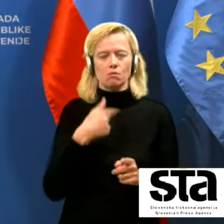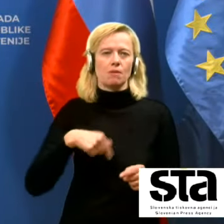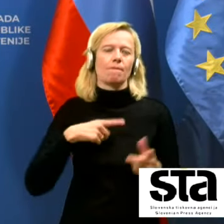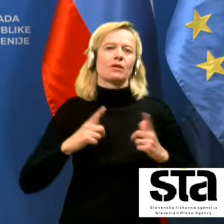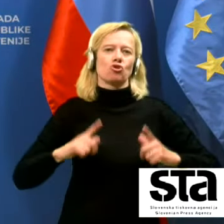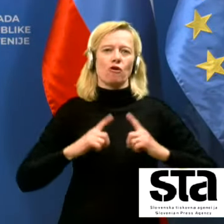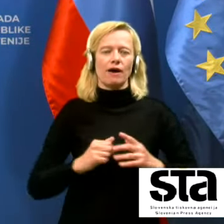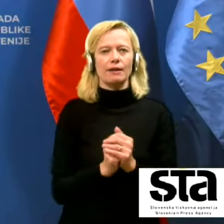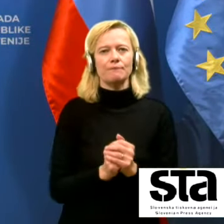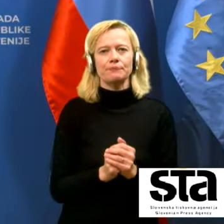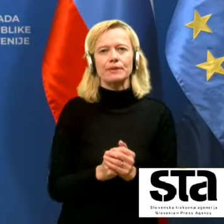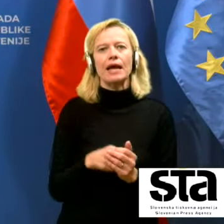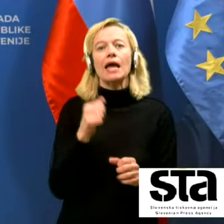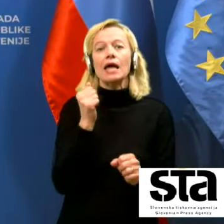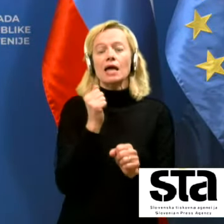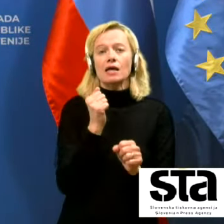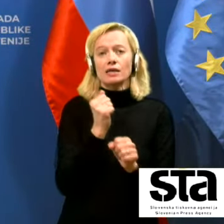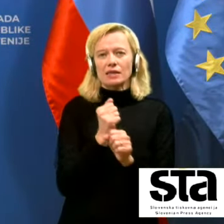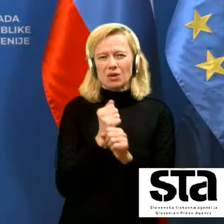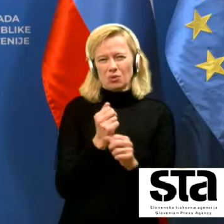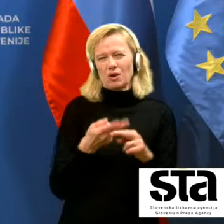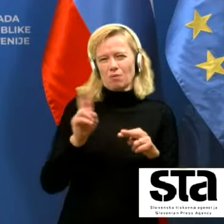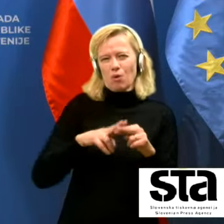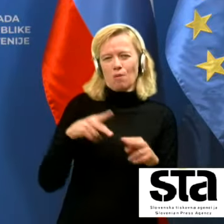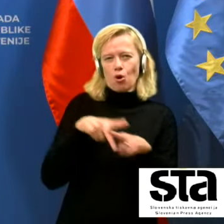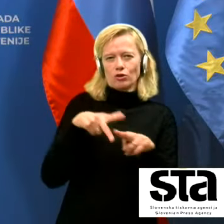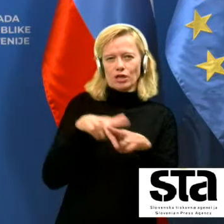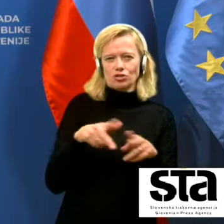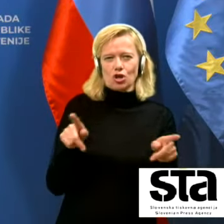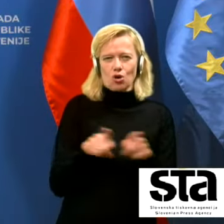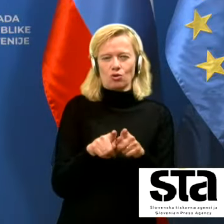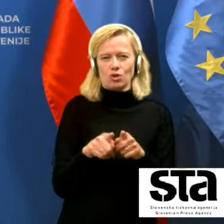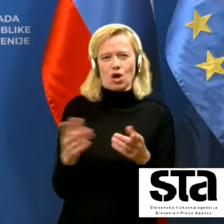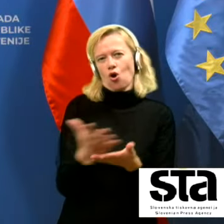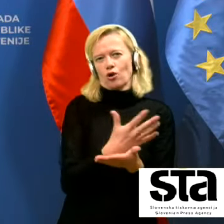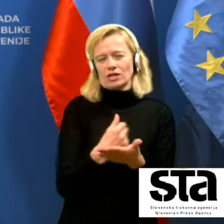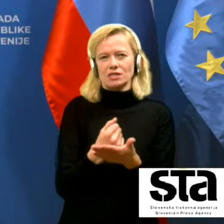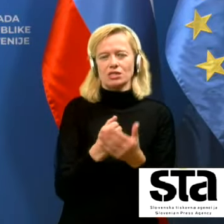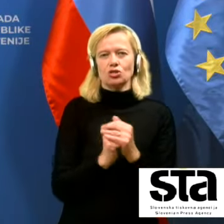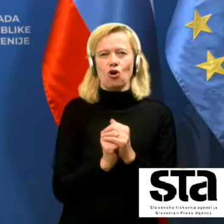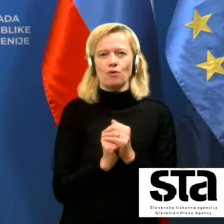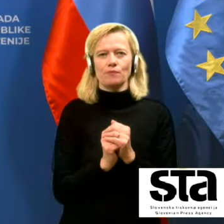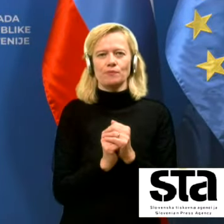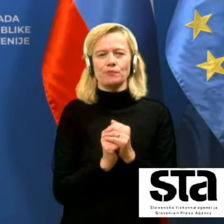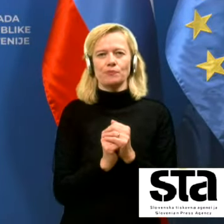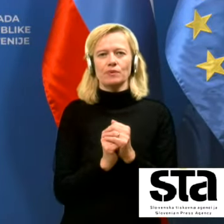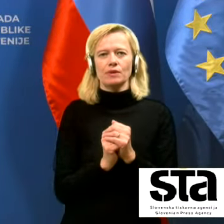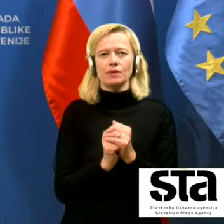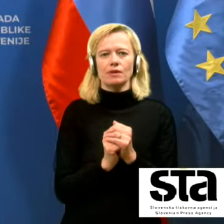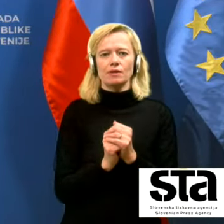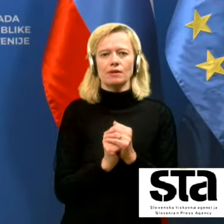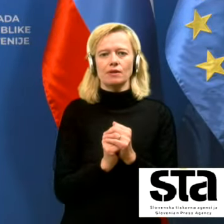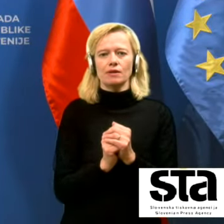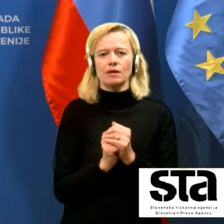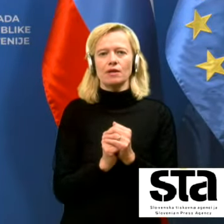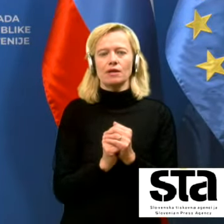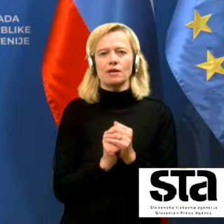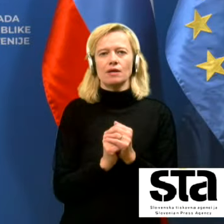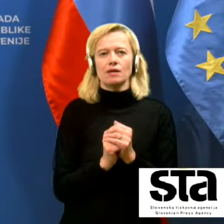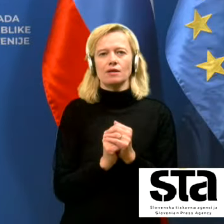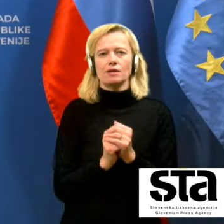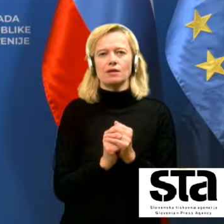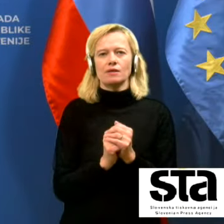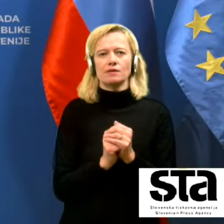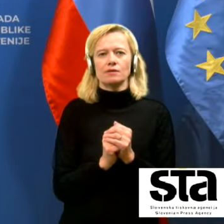deluje bolj kot moteče kot pa koristno in spravim veseli me da je zdaj dovolj tudi teh